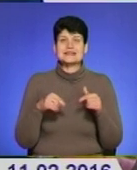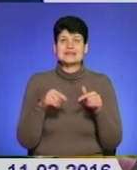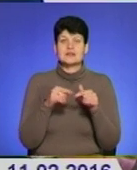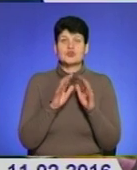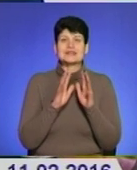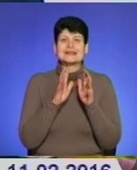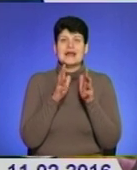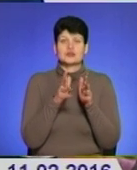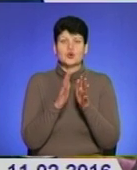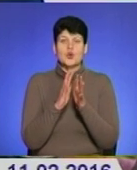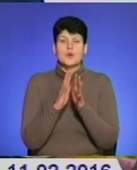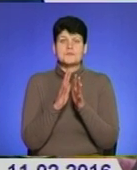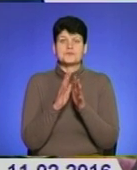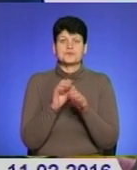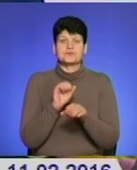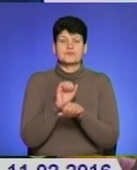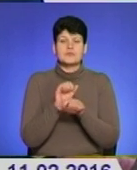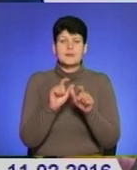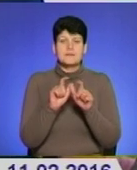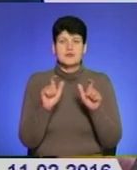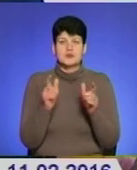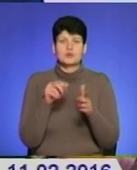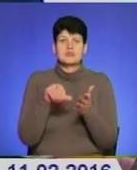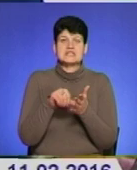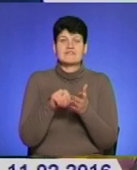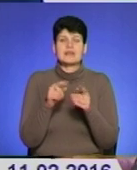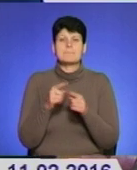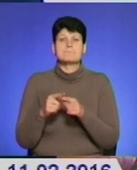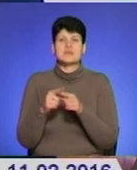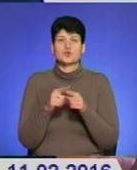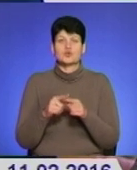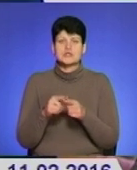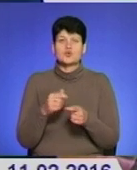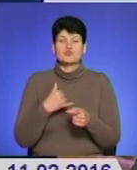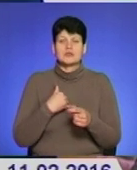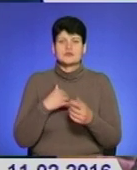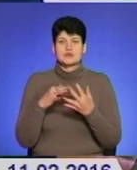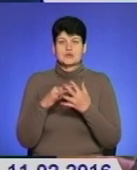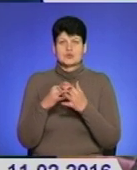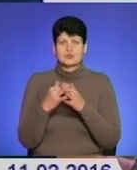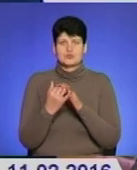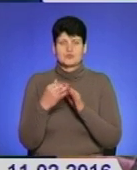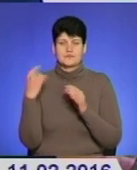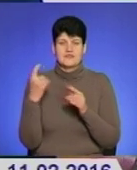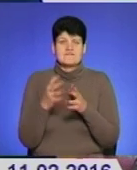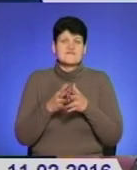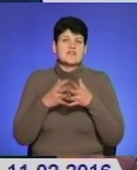якраз представлений Білорусією, в нашому аграрному бізнесі досить великий.